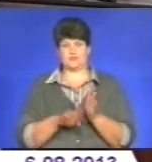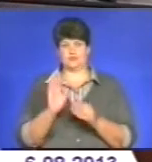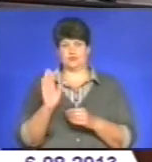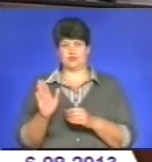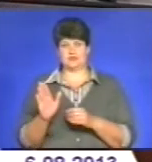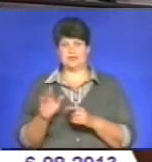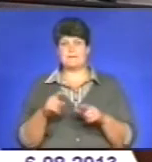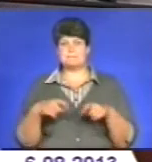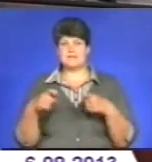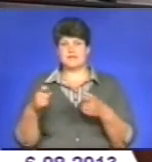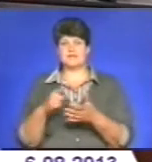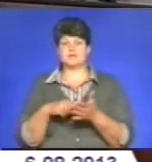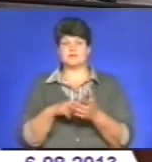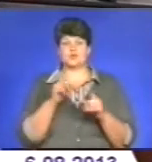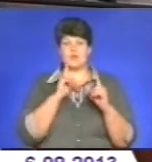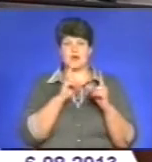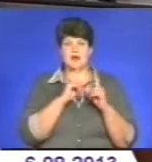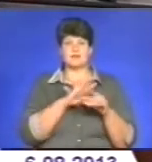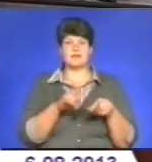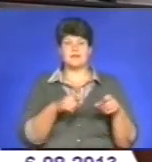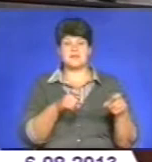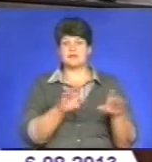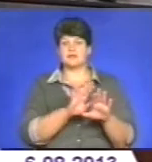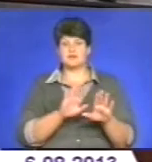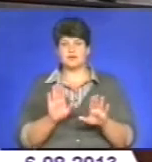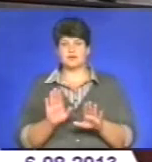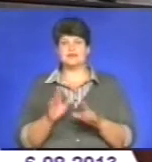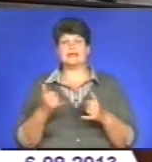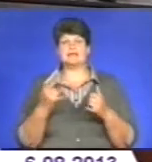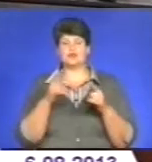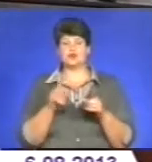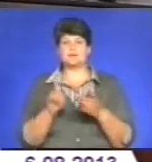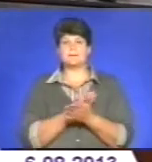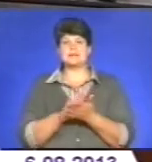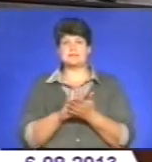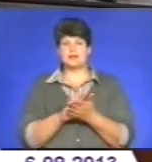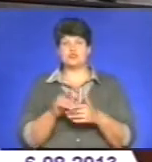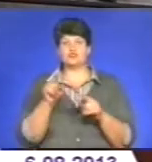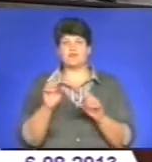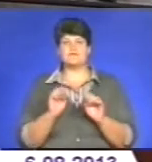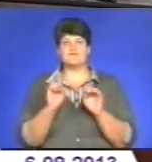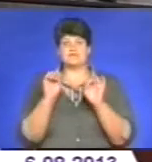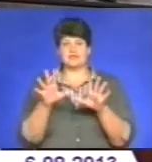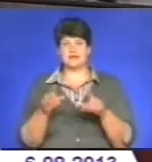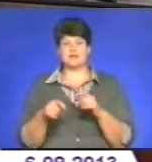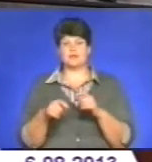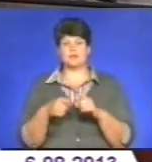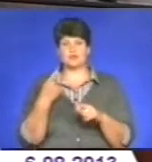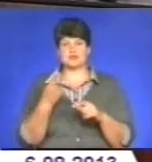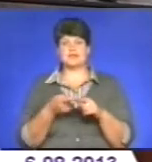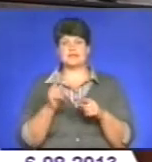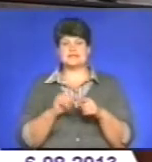Не бігати в міську раду, не бігати потім нікуди, для того, щоб безплатно вам віддавали порушники оці